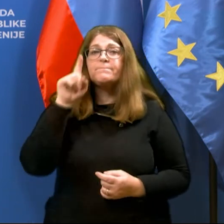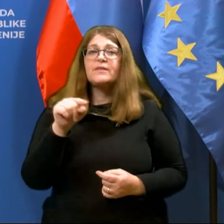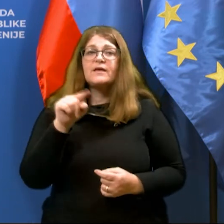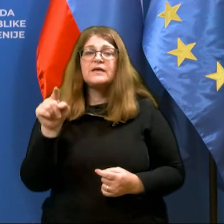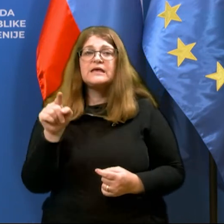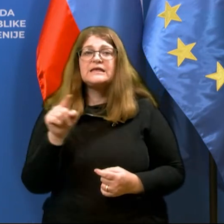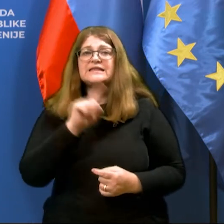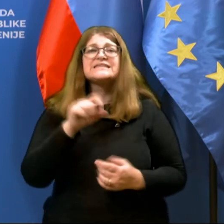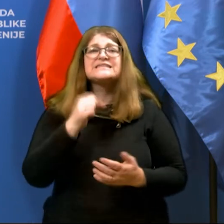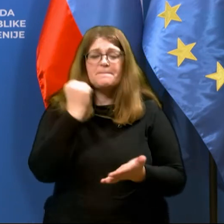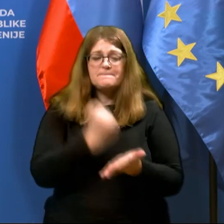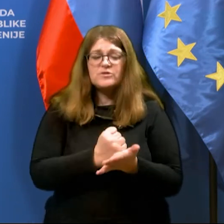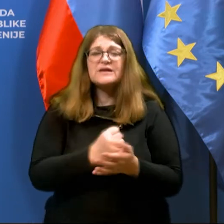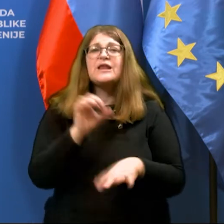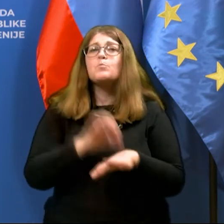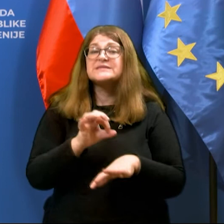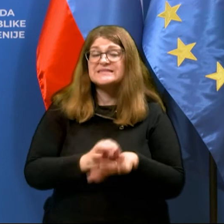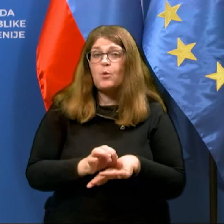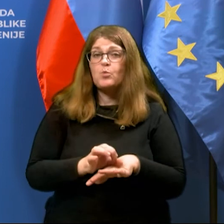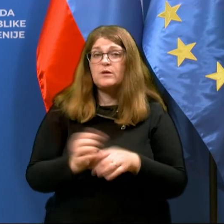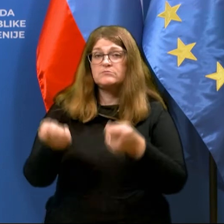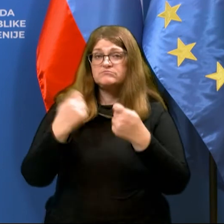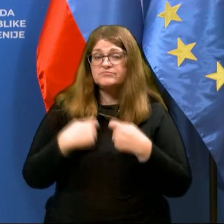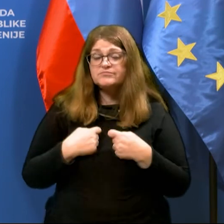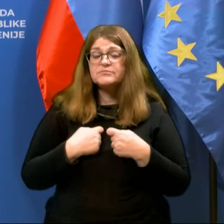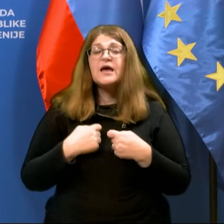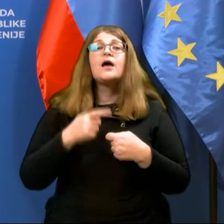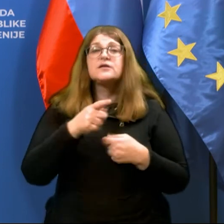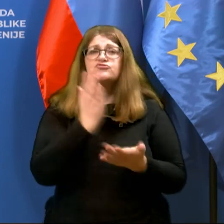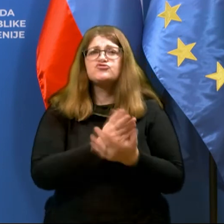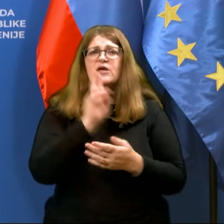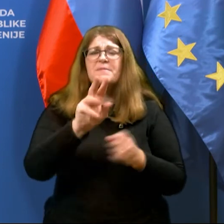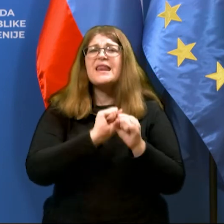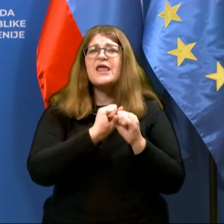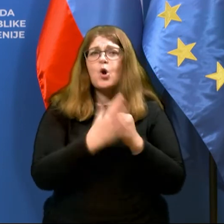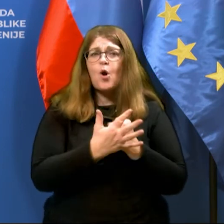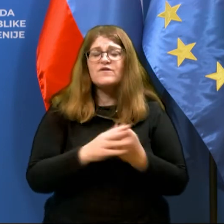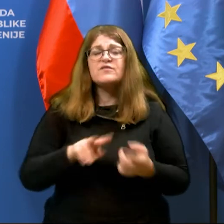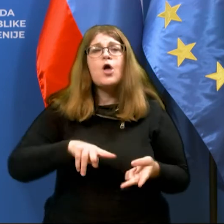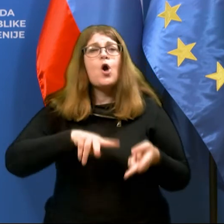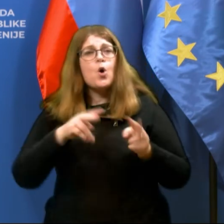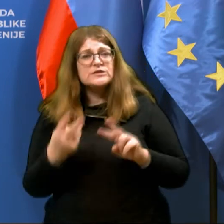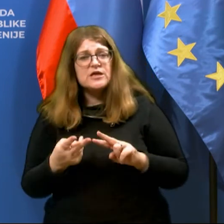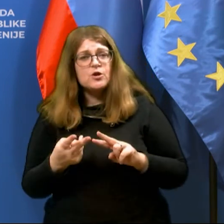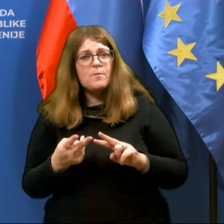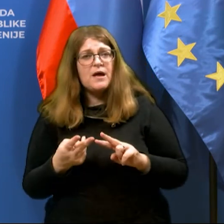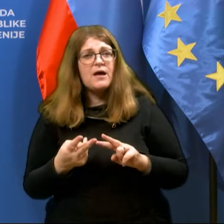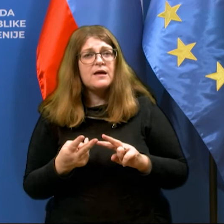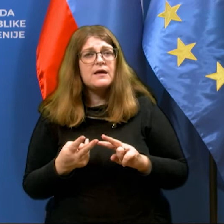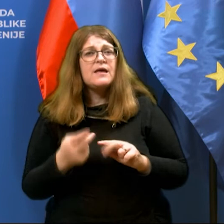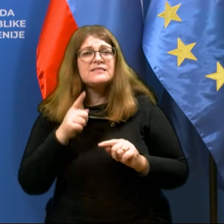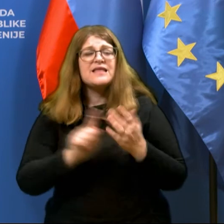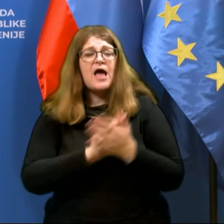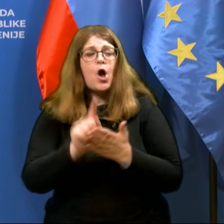z potrdilom zdravnika, da ste preboleli COVID, oziroma, da ta